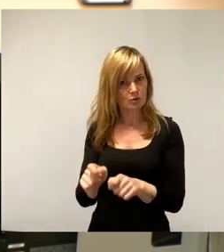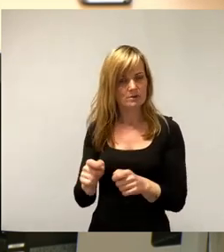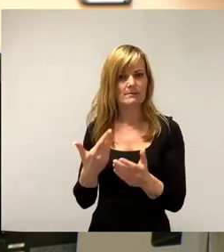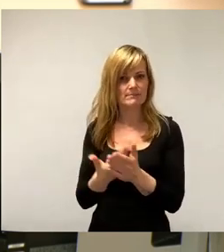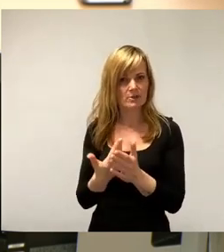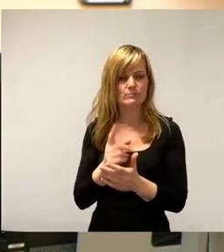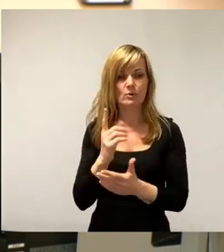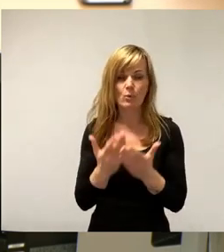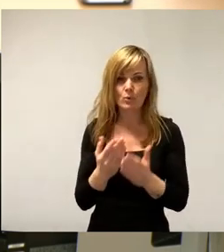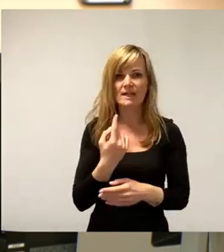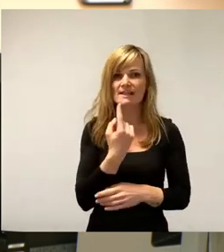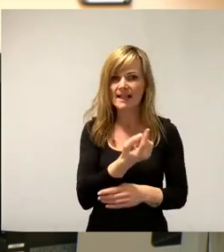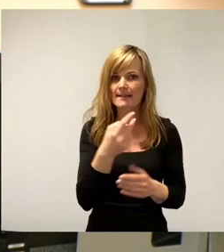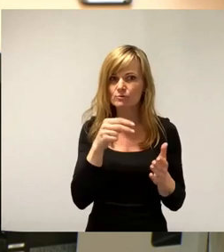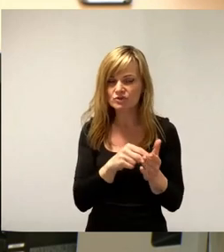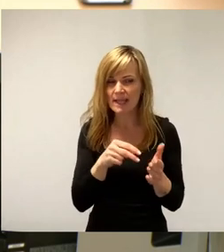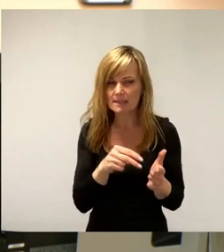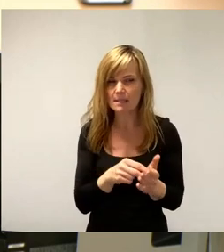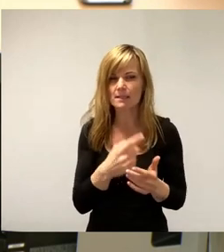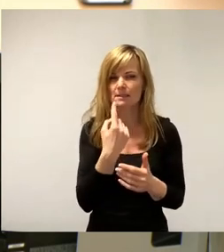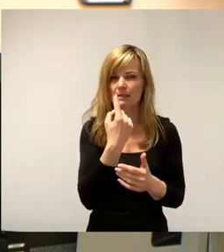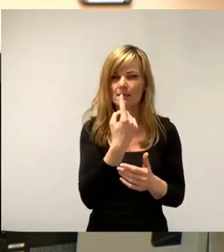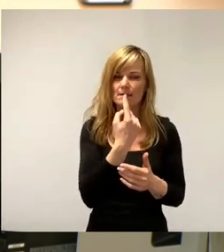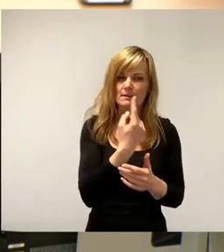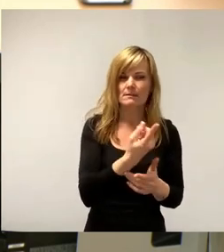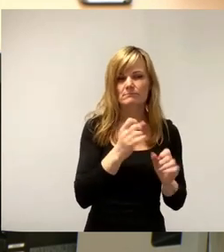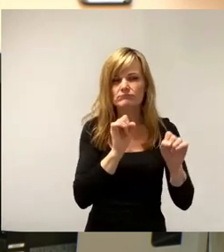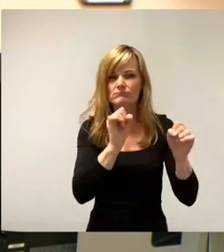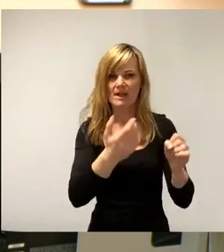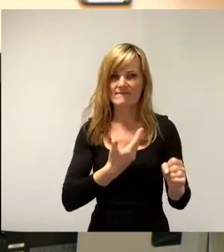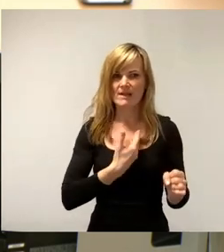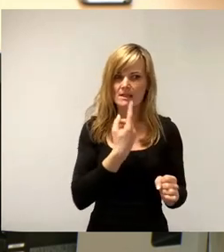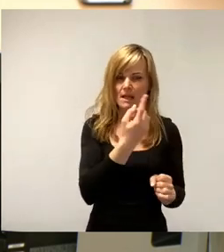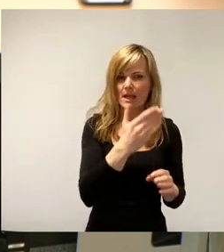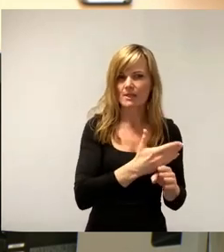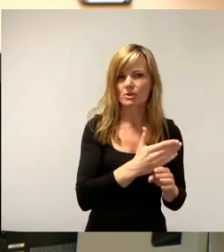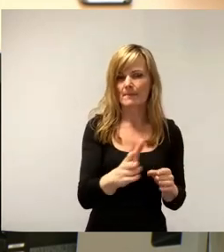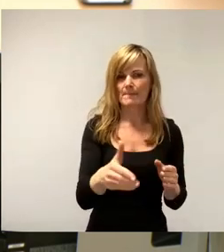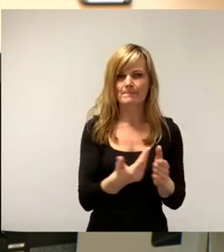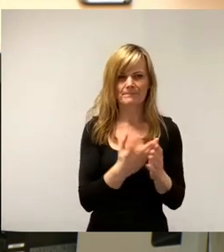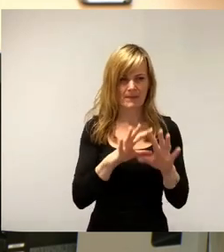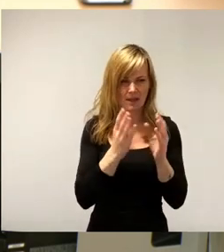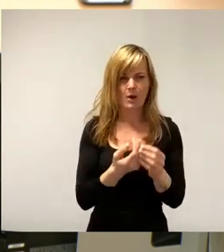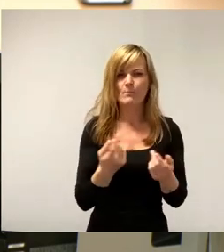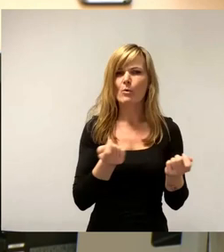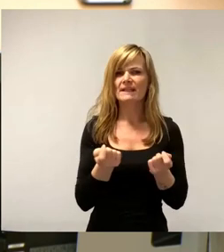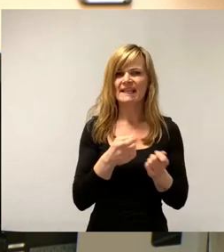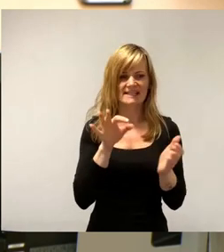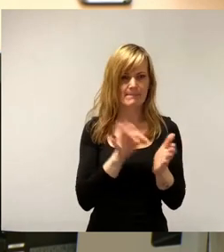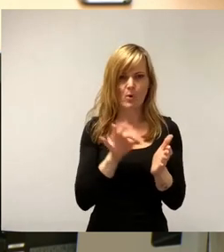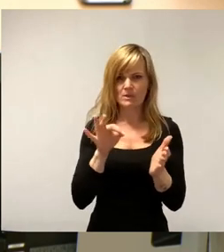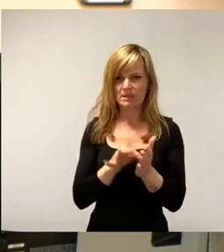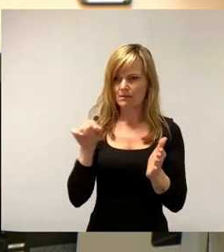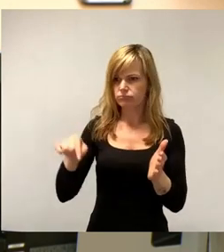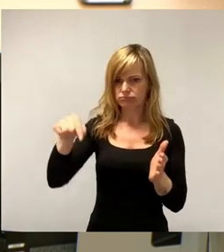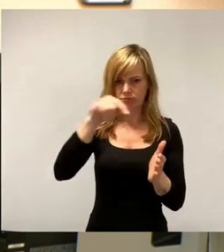Anmaßung der DVB? Erstellung und Betreibung von sogenannten Mobilitätspunkten, was teilweise auch Kosten bei